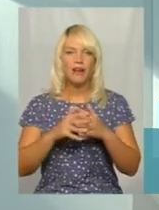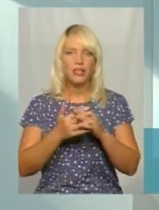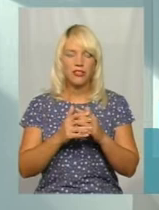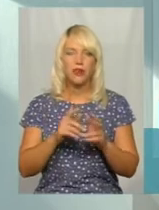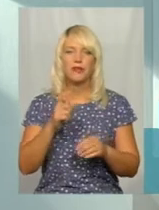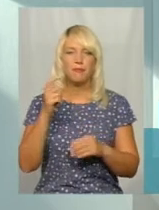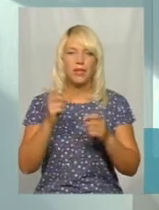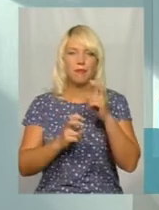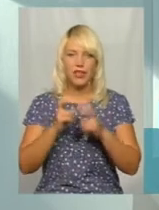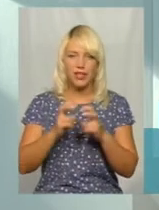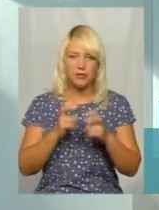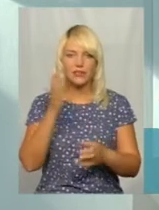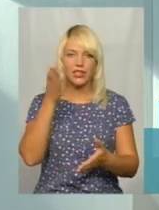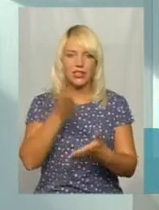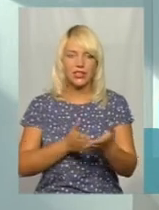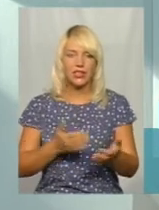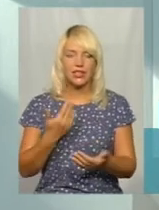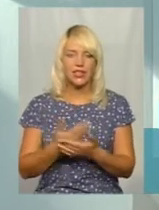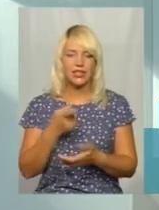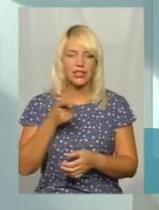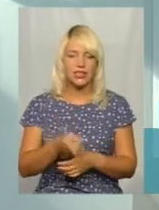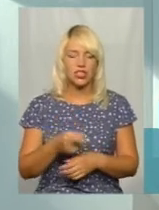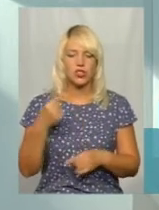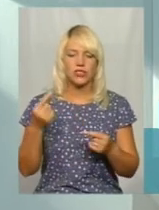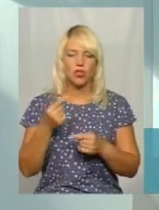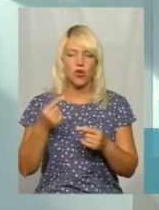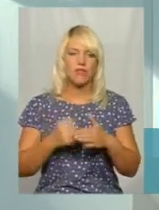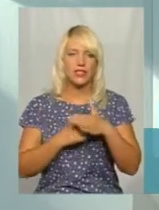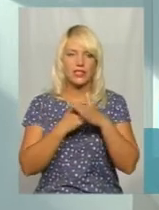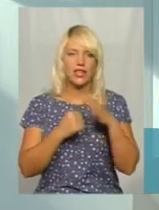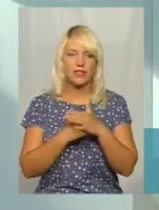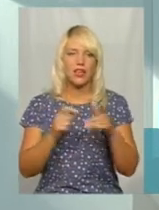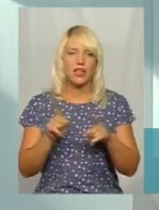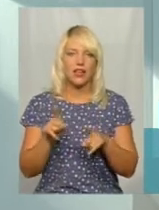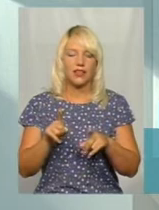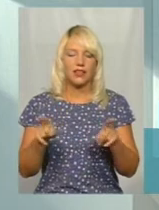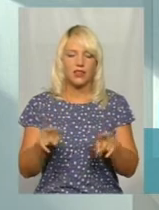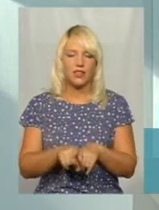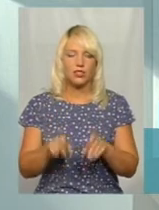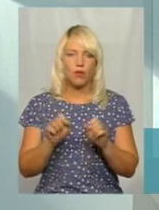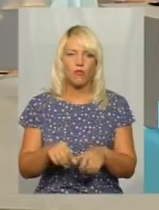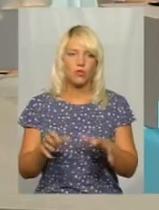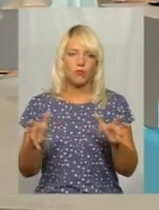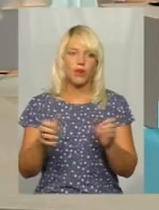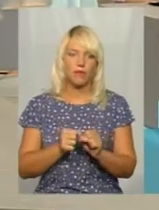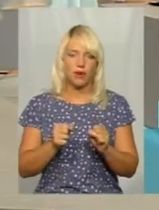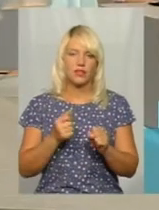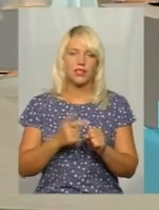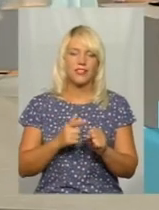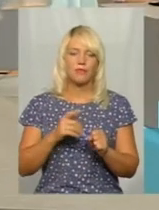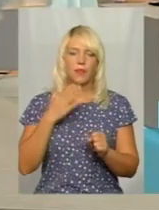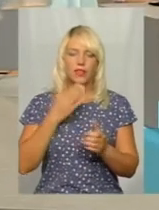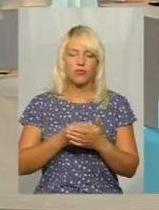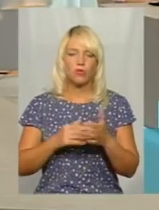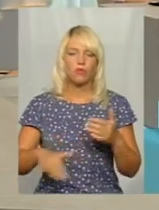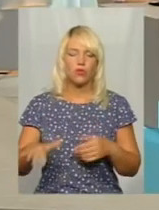є близько тисячі зернових складів, які теж можуть приймати на своїх площах десь майже